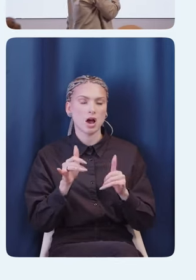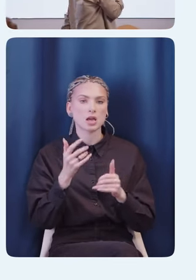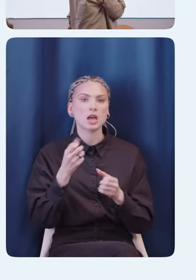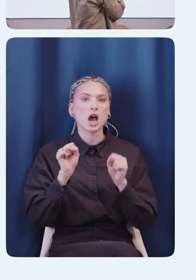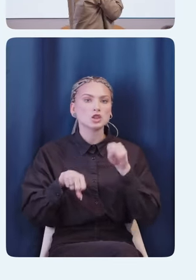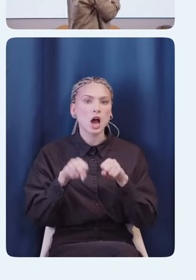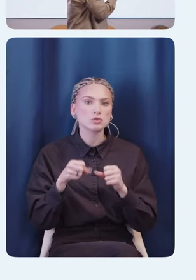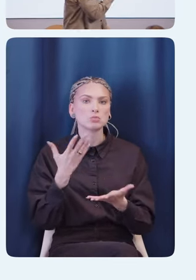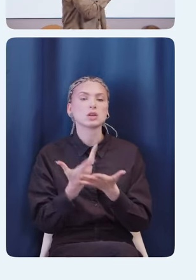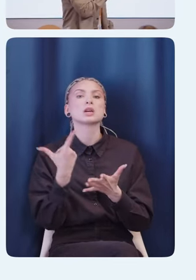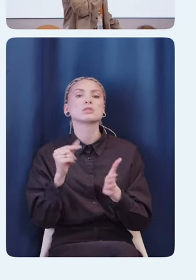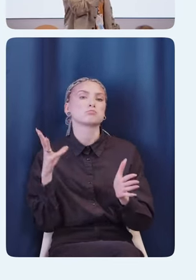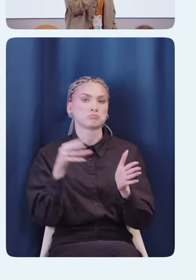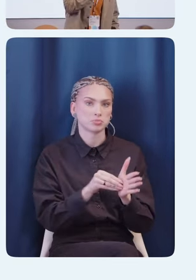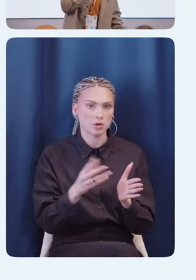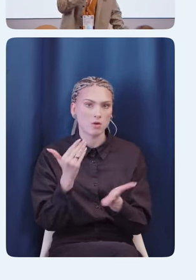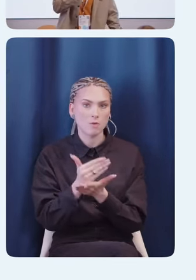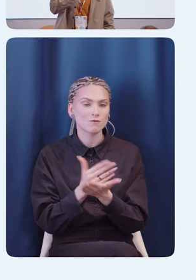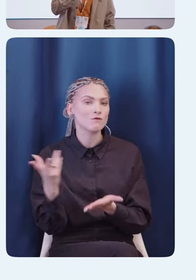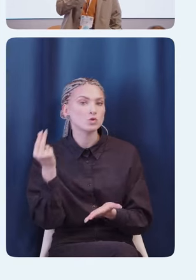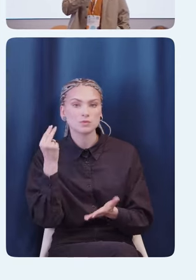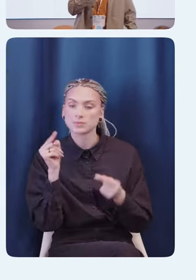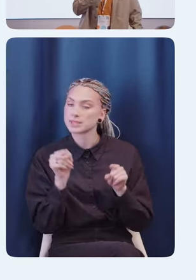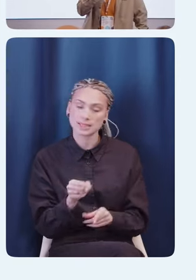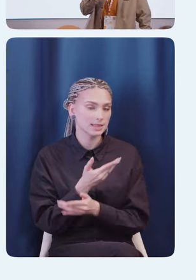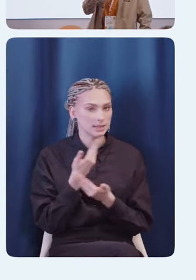например, технологии VoiceOver? А здесь нету.